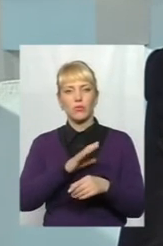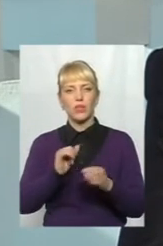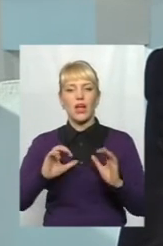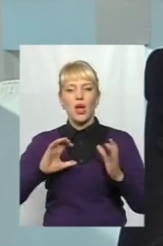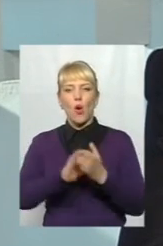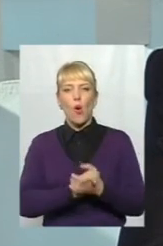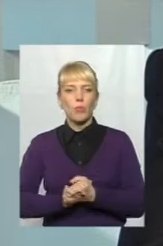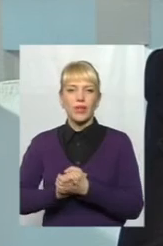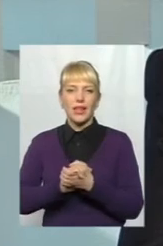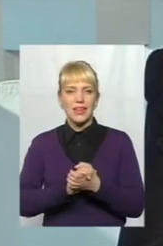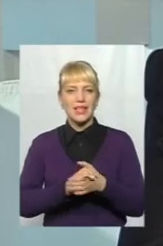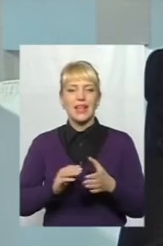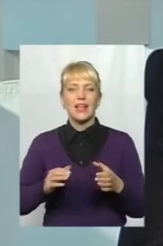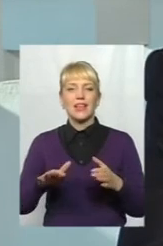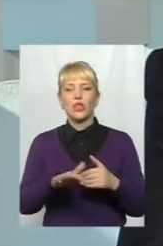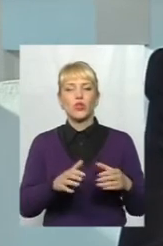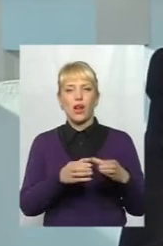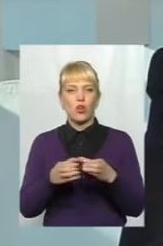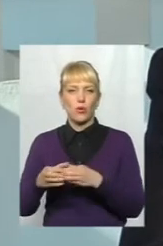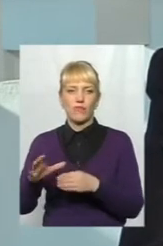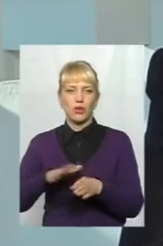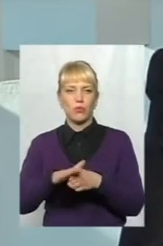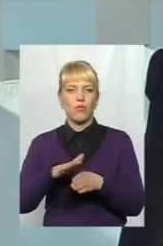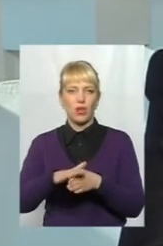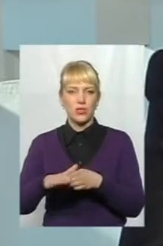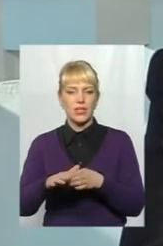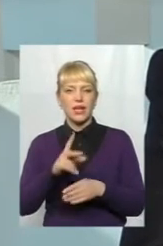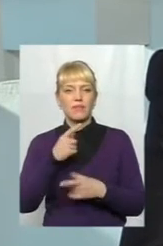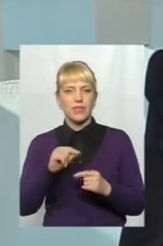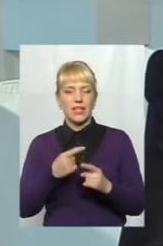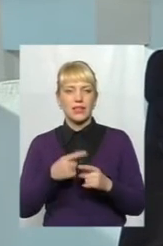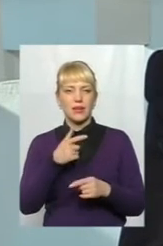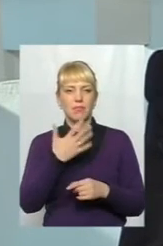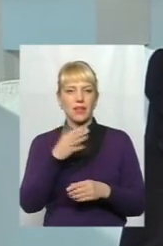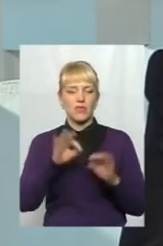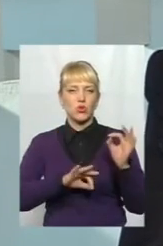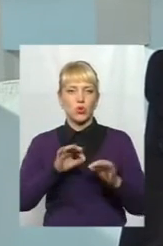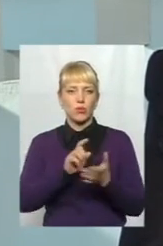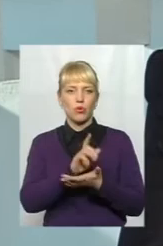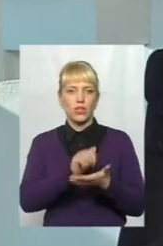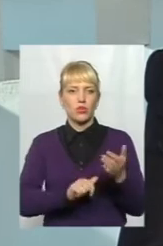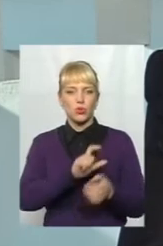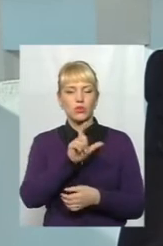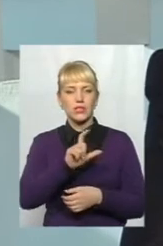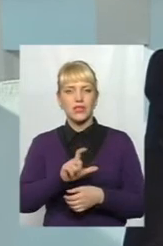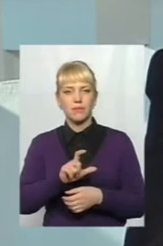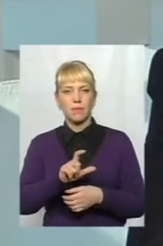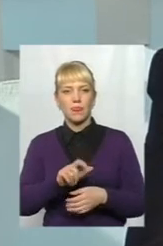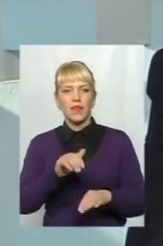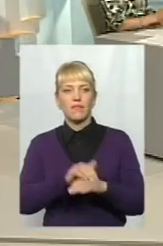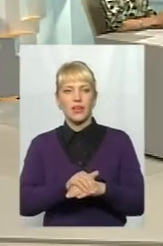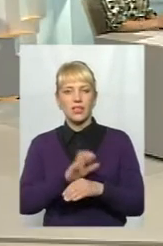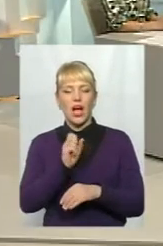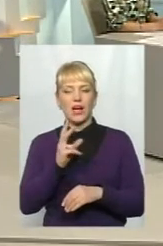територіальних громад відбувалося, і де, наприклад, 5% податку з, фактично,